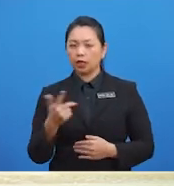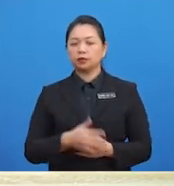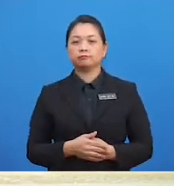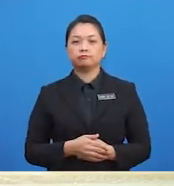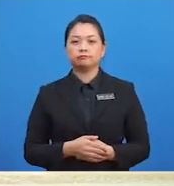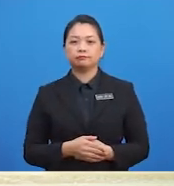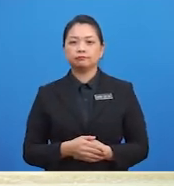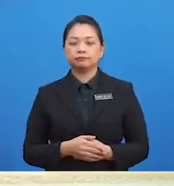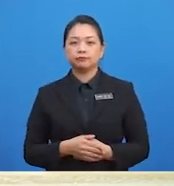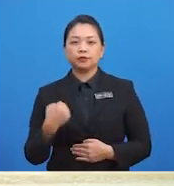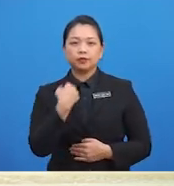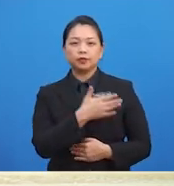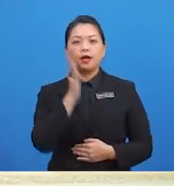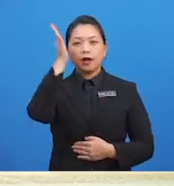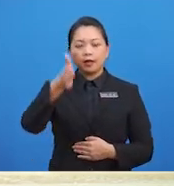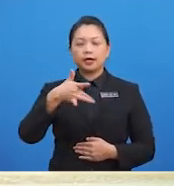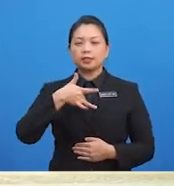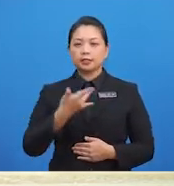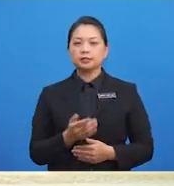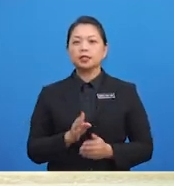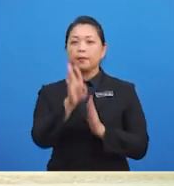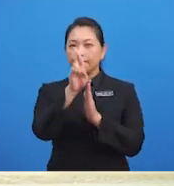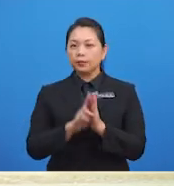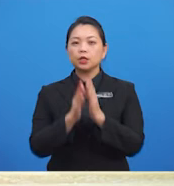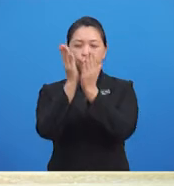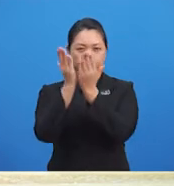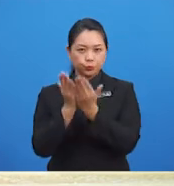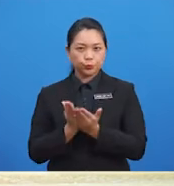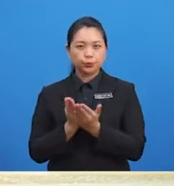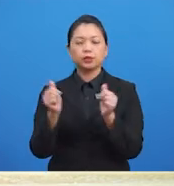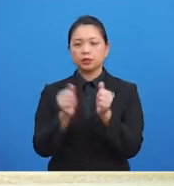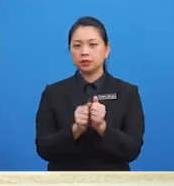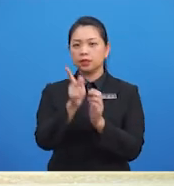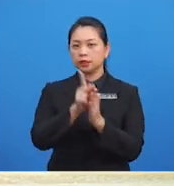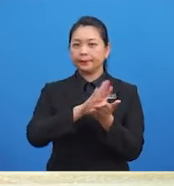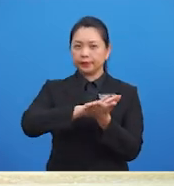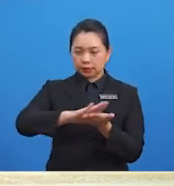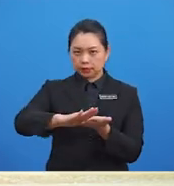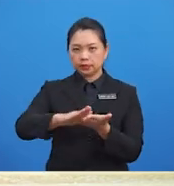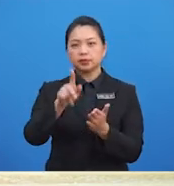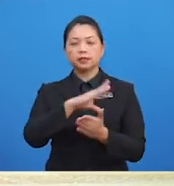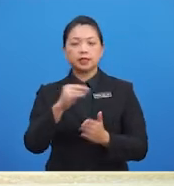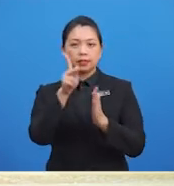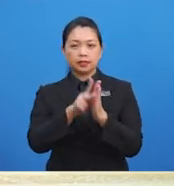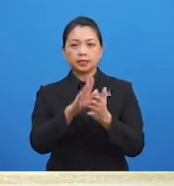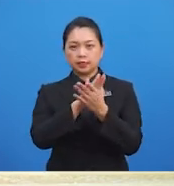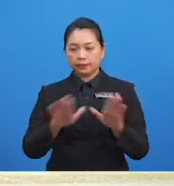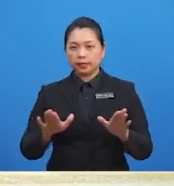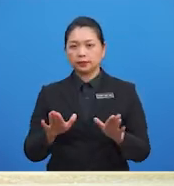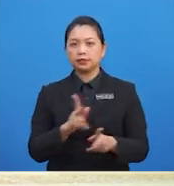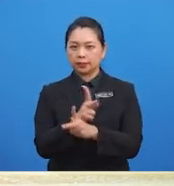kita akan berasa bersyukur dengan kebersihan dan keselamatan diri dipelihara